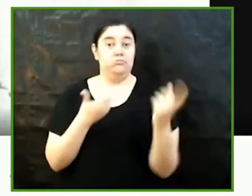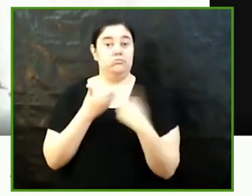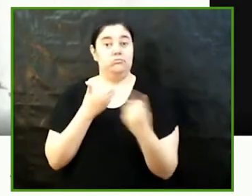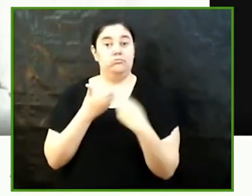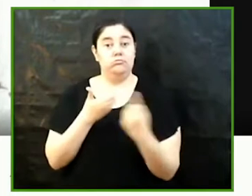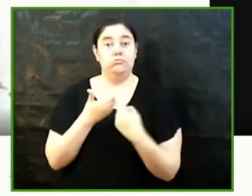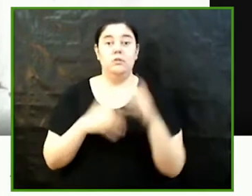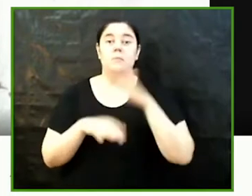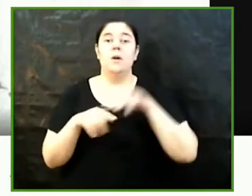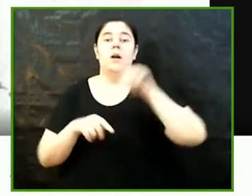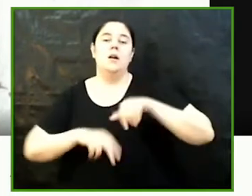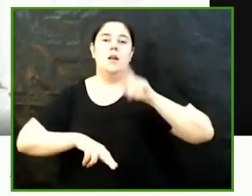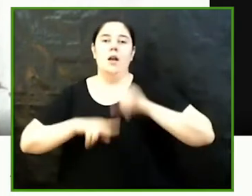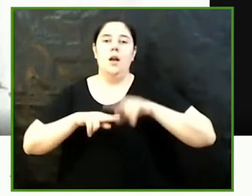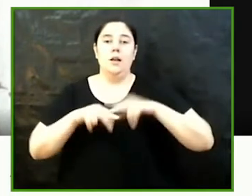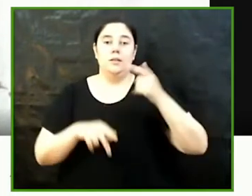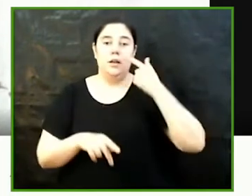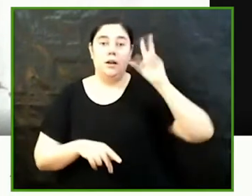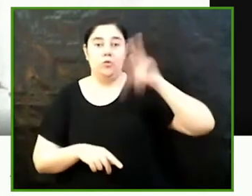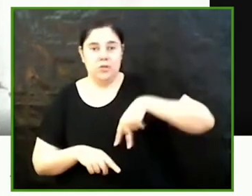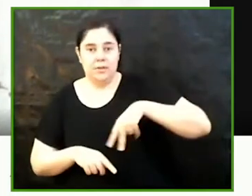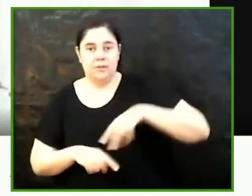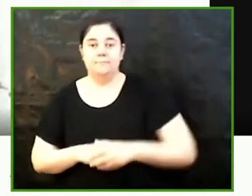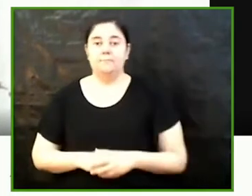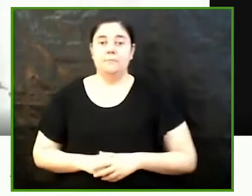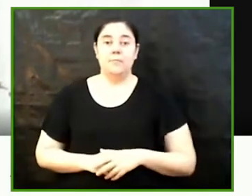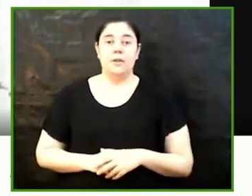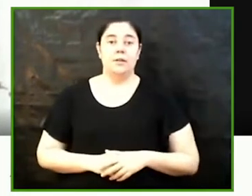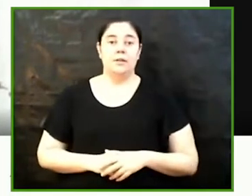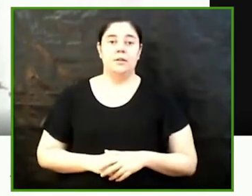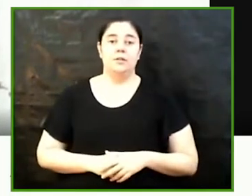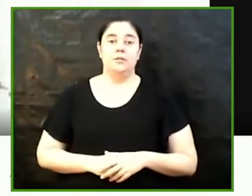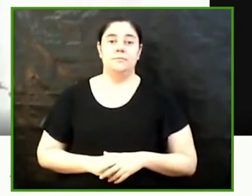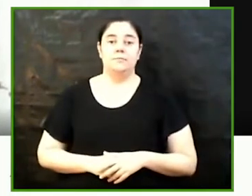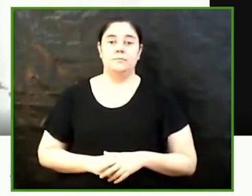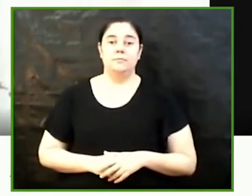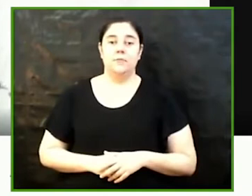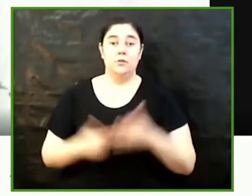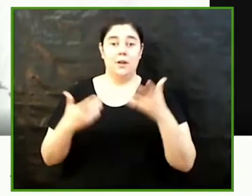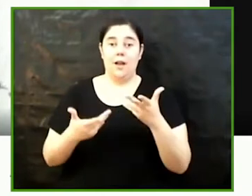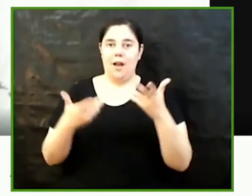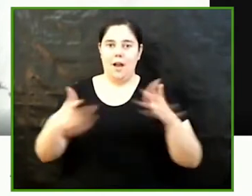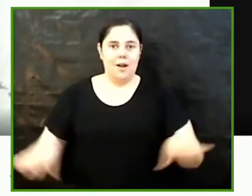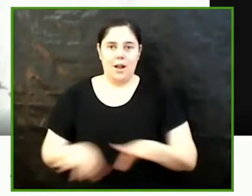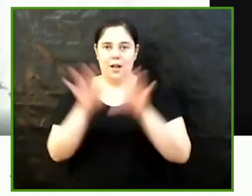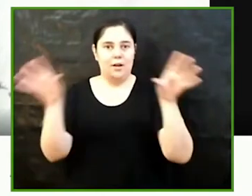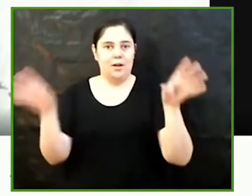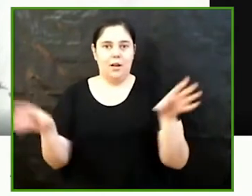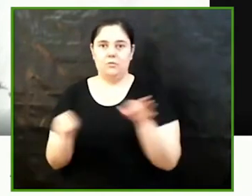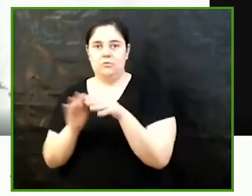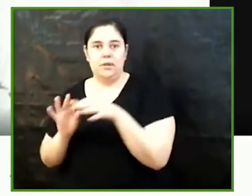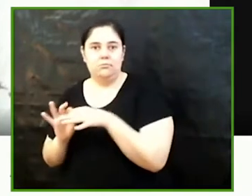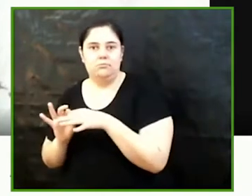acte de reconeixement. I el resultat que tenim al final és un pas més envers els